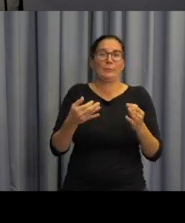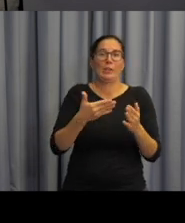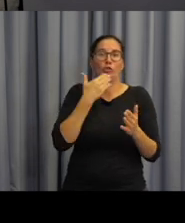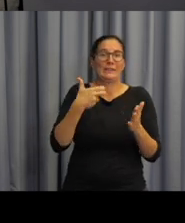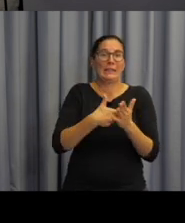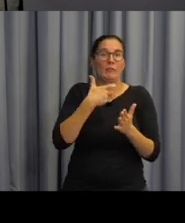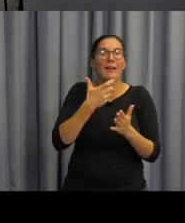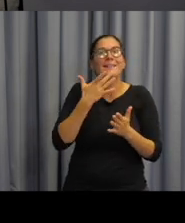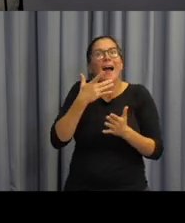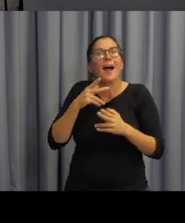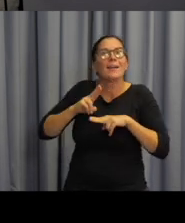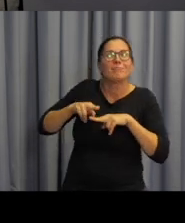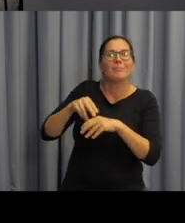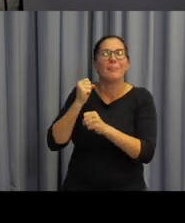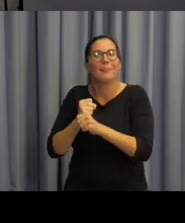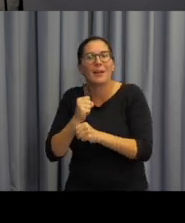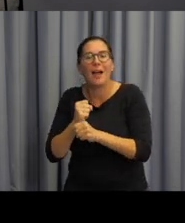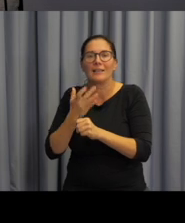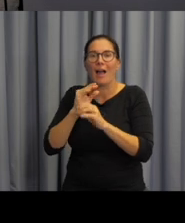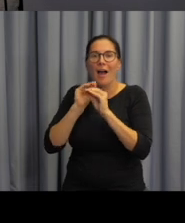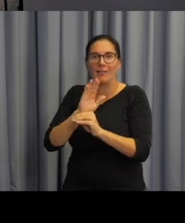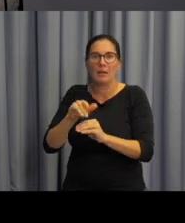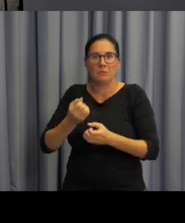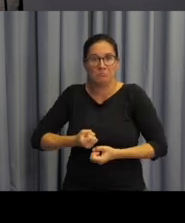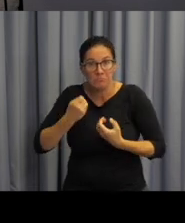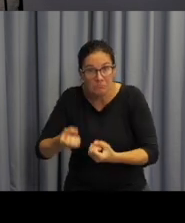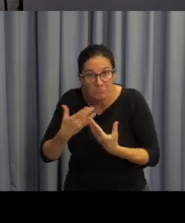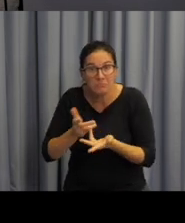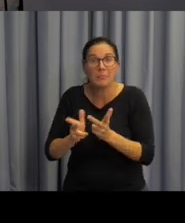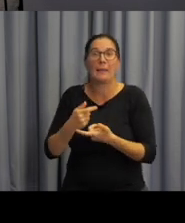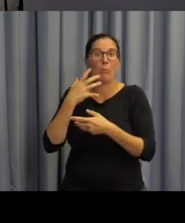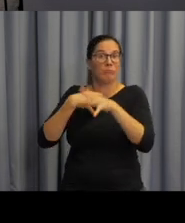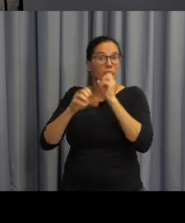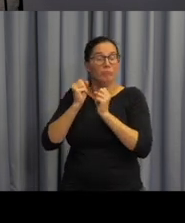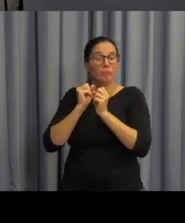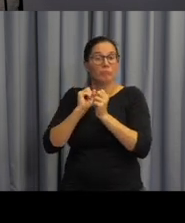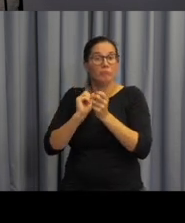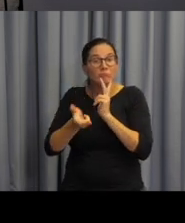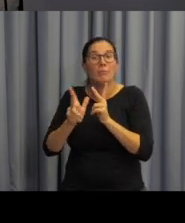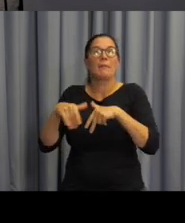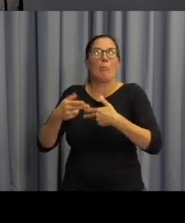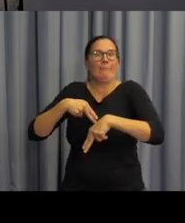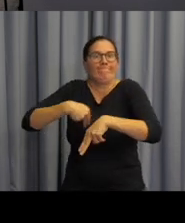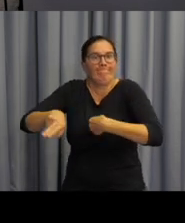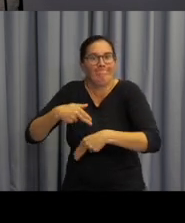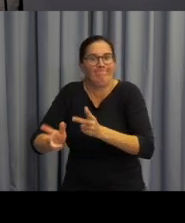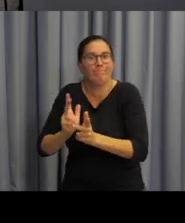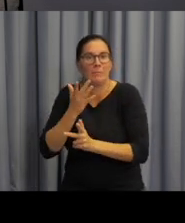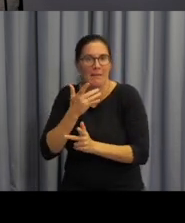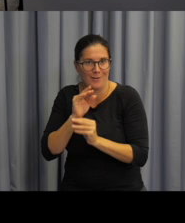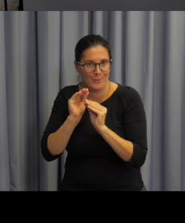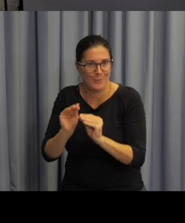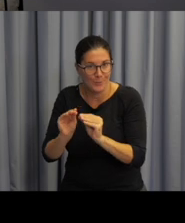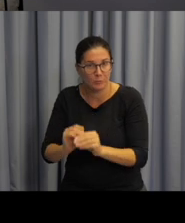jazyka pracovat, jak by mohly rozvíjet produkci, recepci, interakci, u dětí, jakým